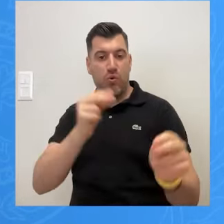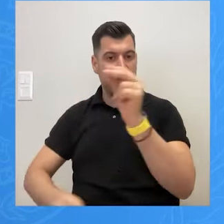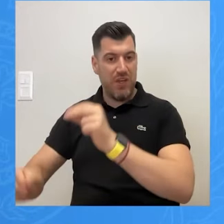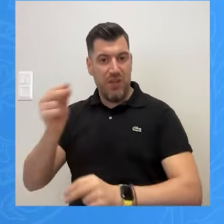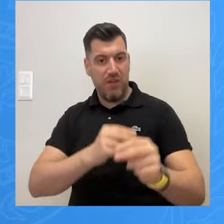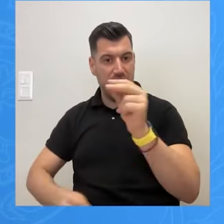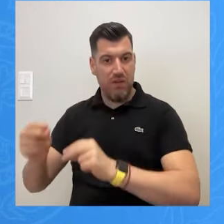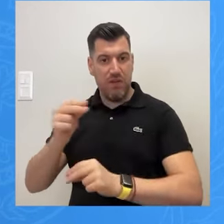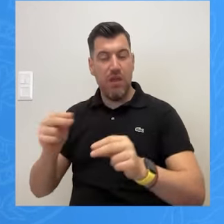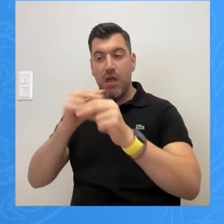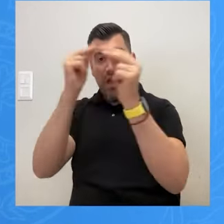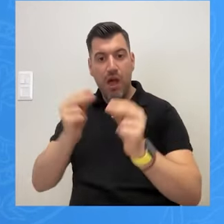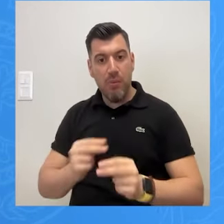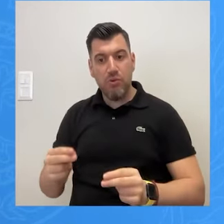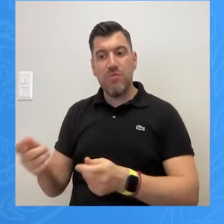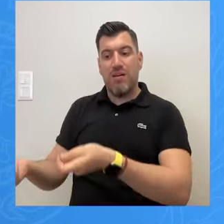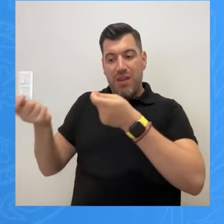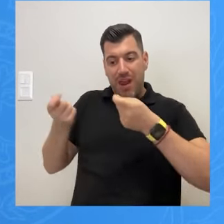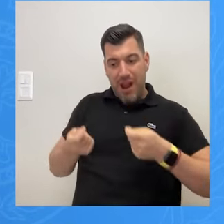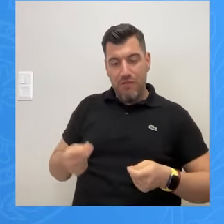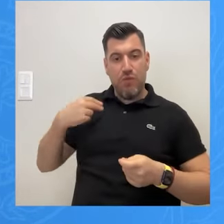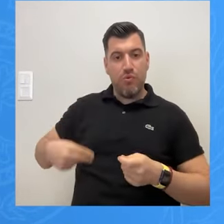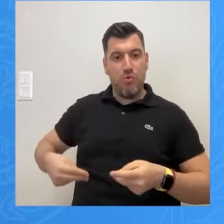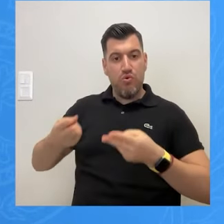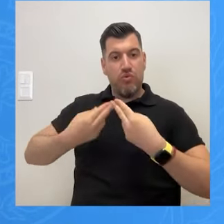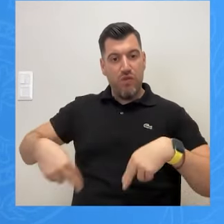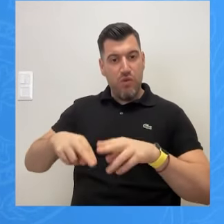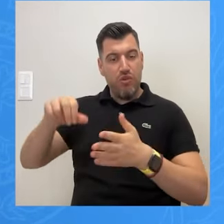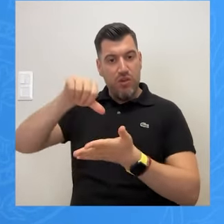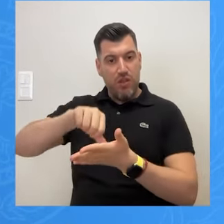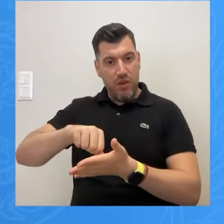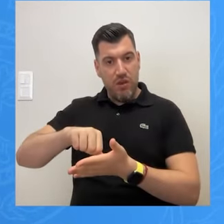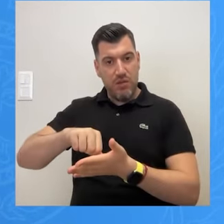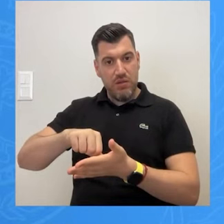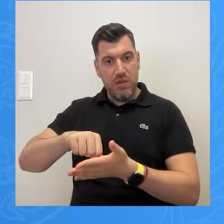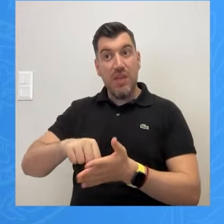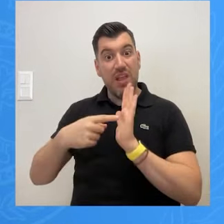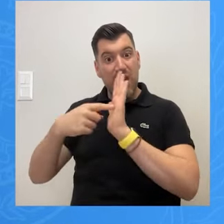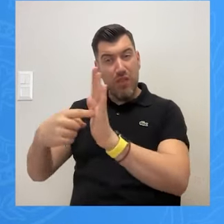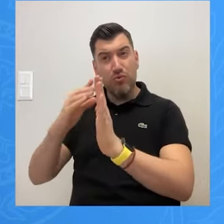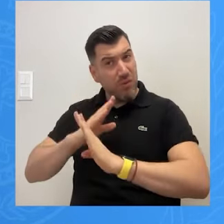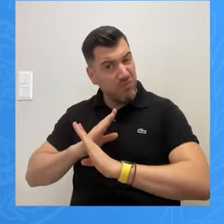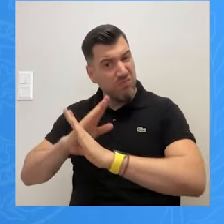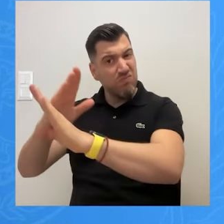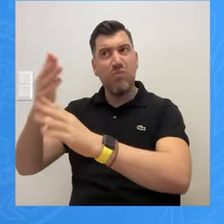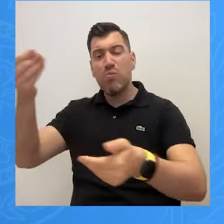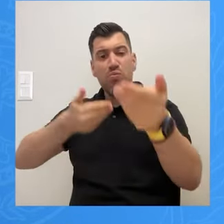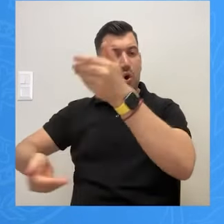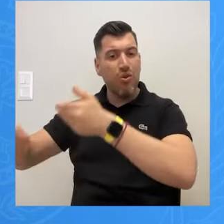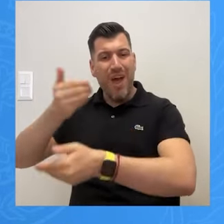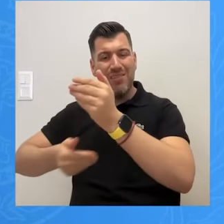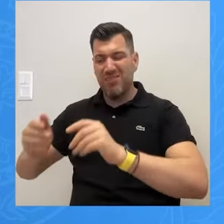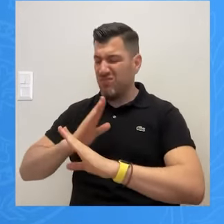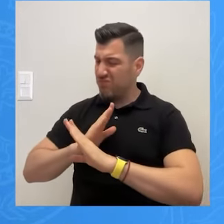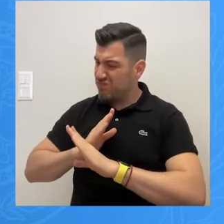έτσι, με τη βαρύτητά του το Δημοτικό Συμβούλιο της Αθήνας την αντίθεση αλλά και τις προτάσεις που γίνονται γιατί δεν είναι